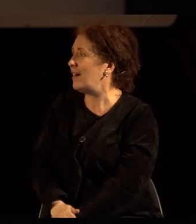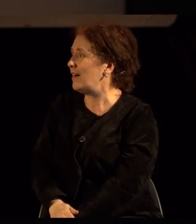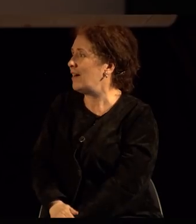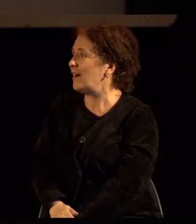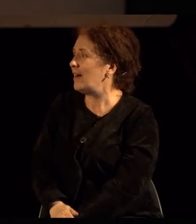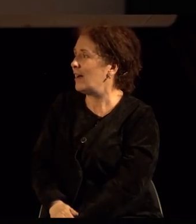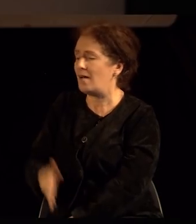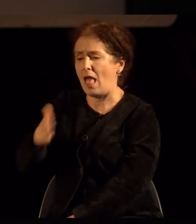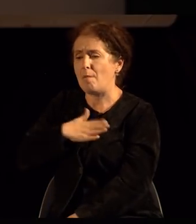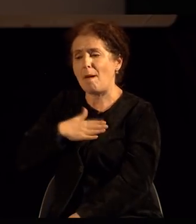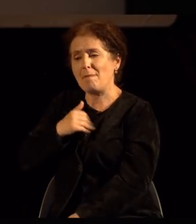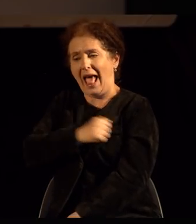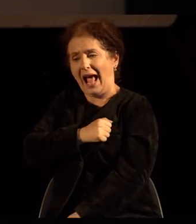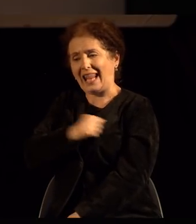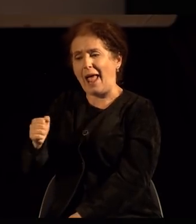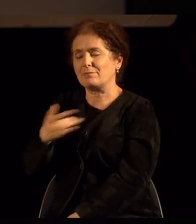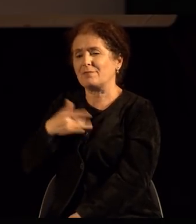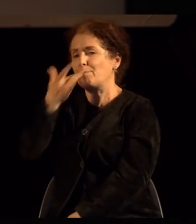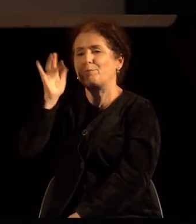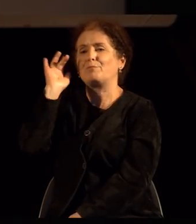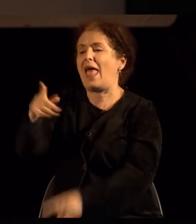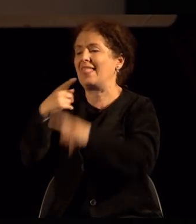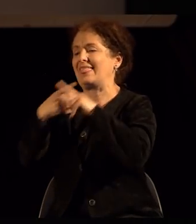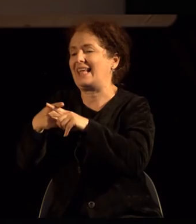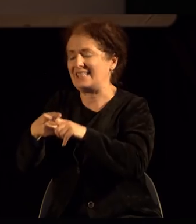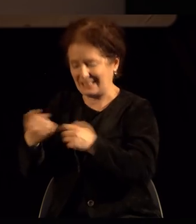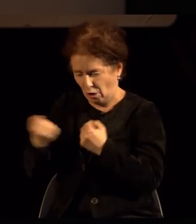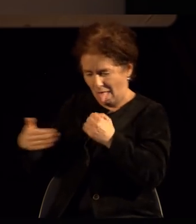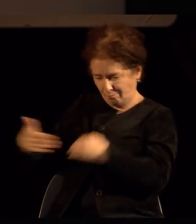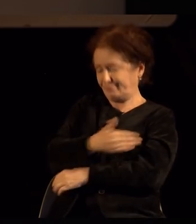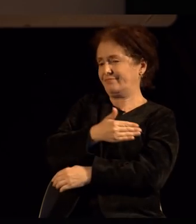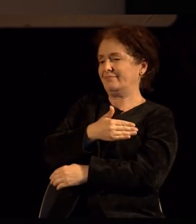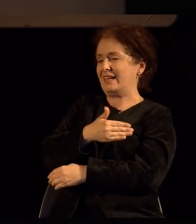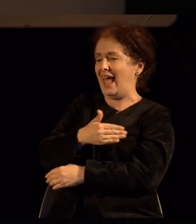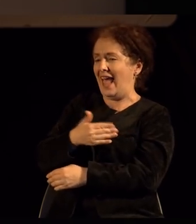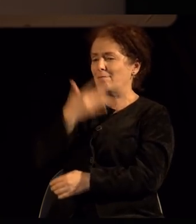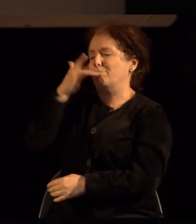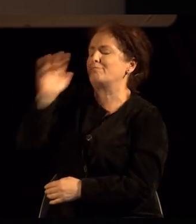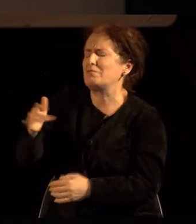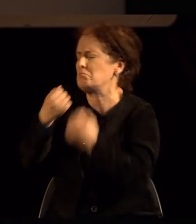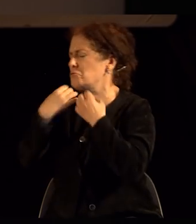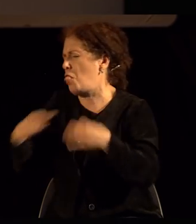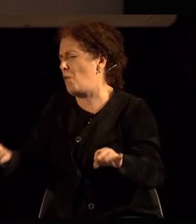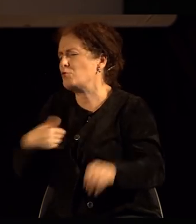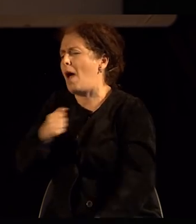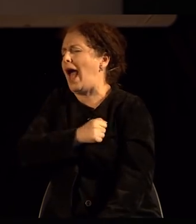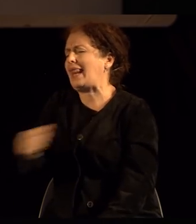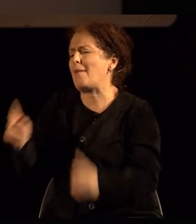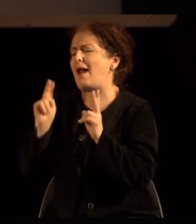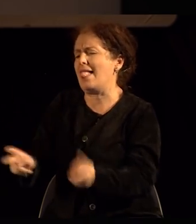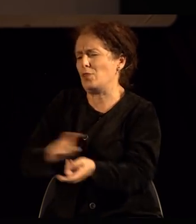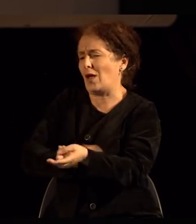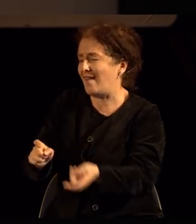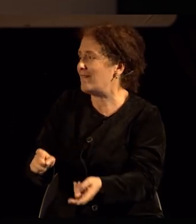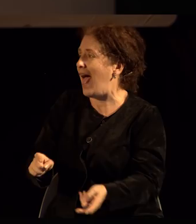иам повеќе храброст да испцуем таксисти кои шо ке ме го пресечат патот или нешно така по храбра сум една ставен но